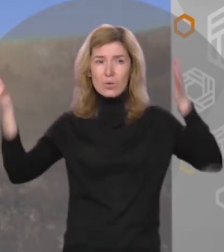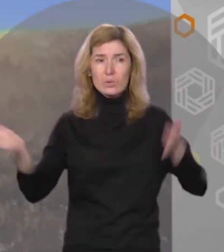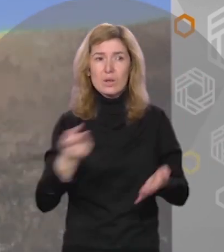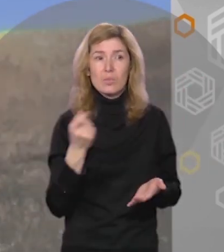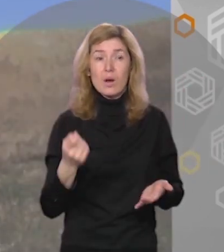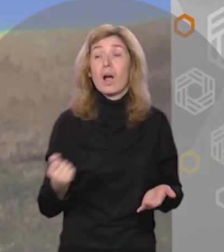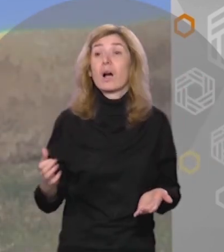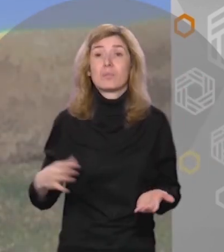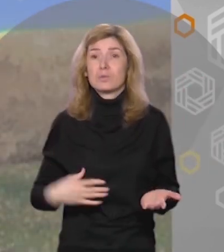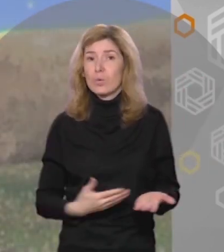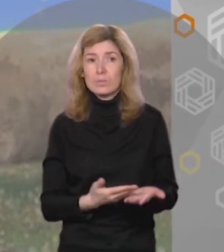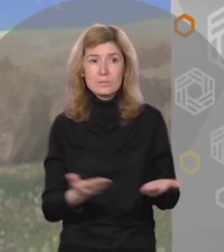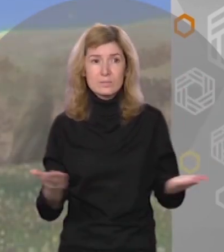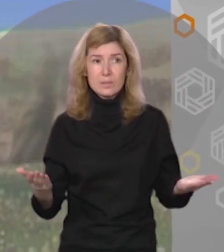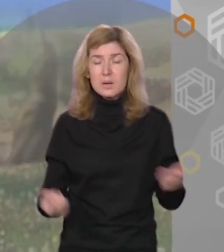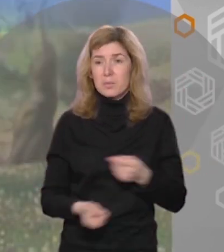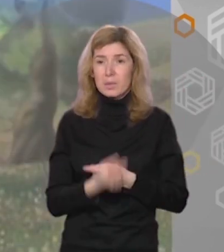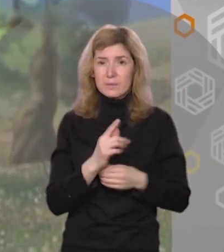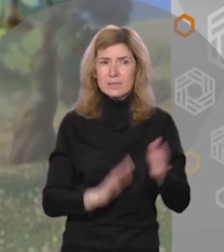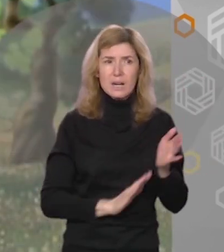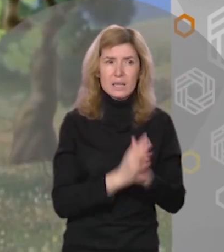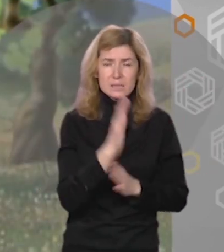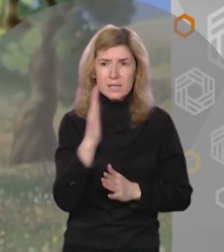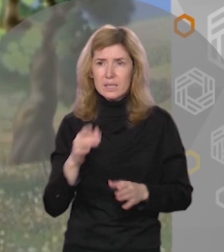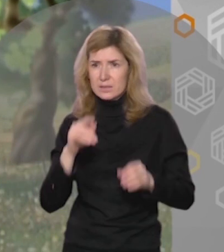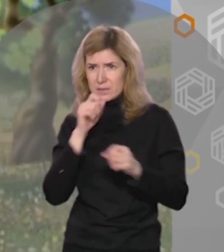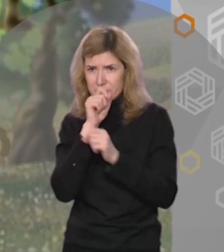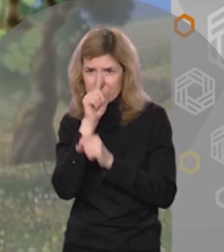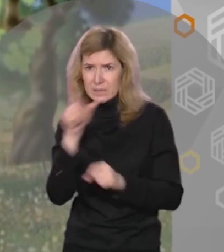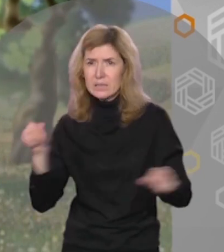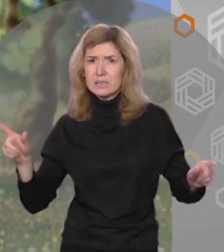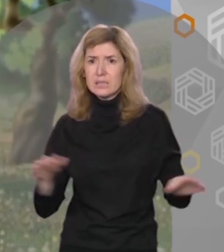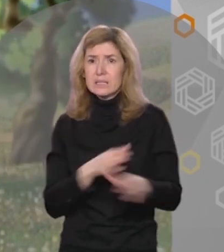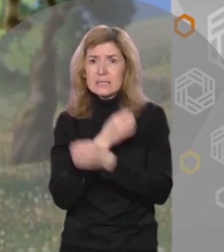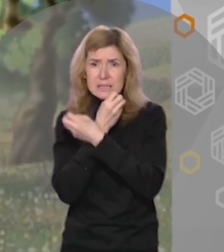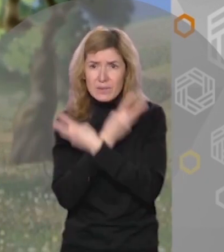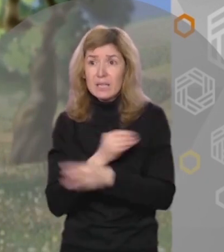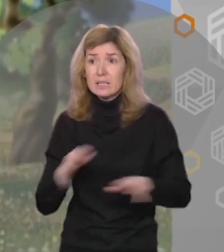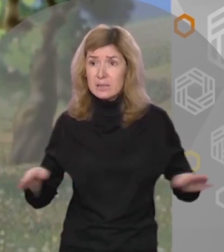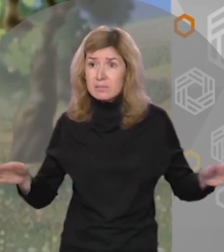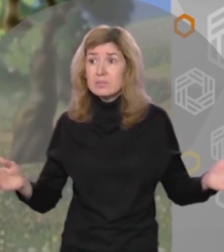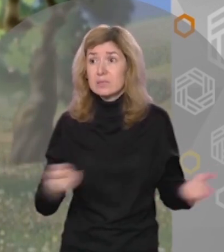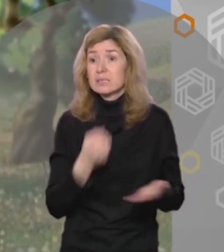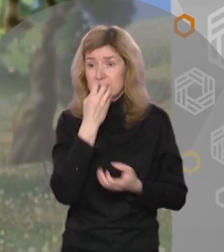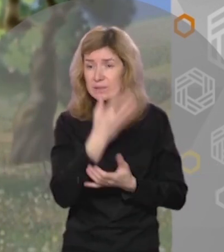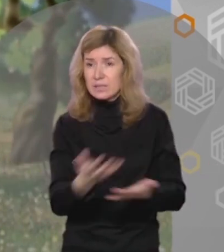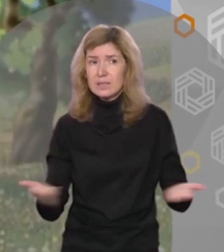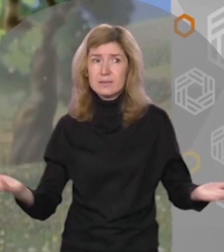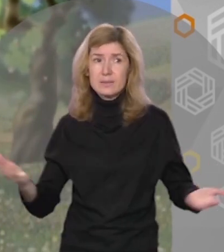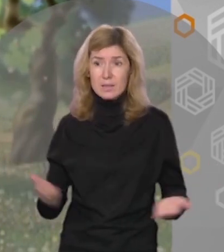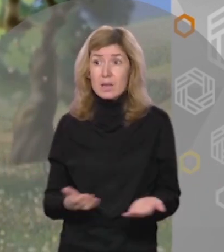А потом появились растения, звери и птицы, и мы